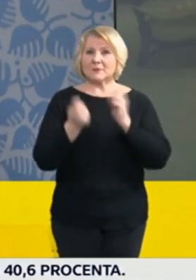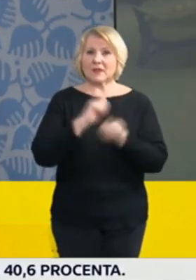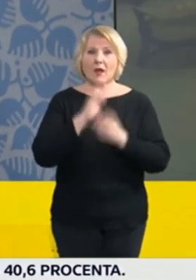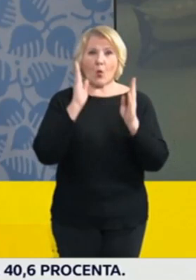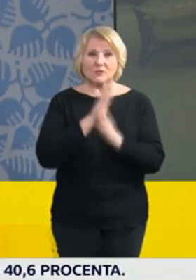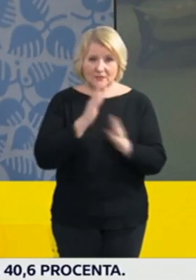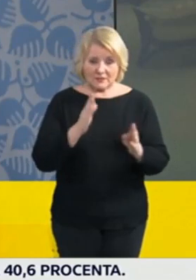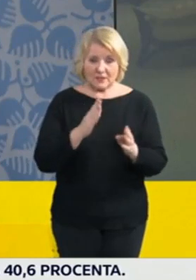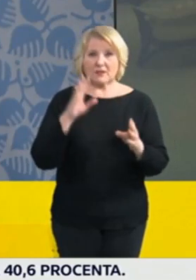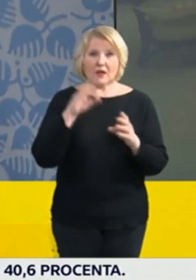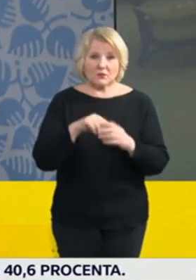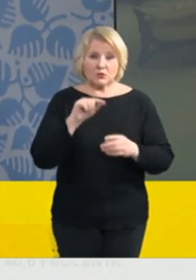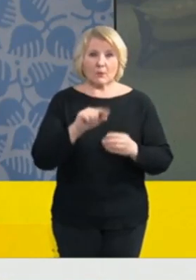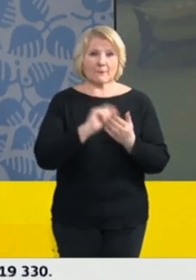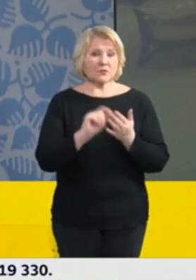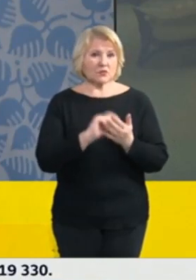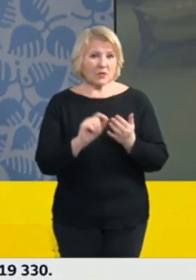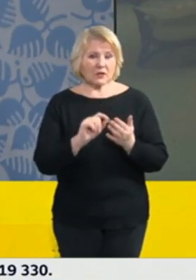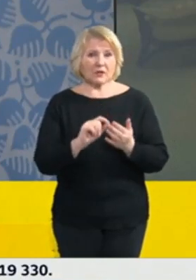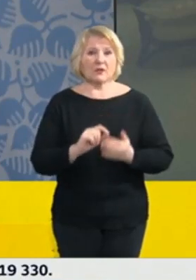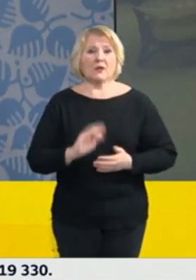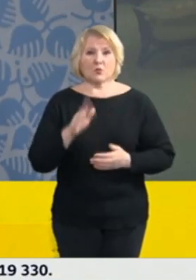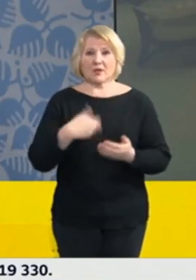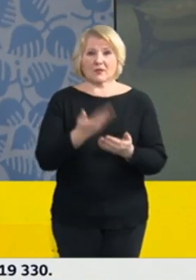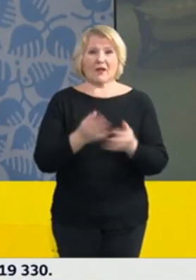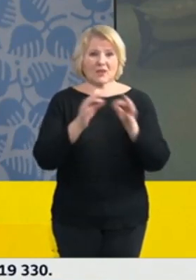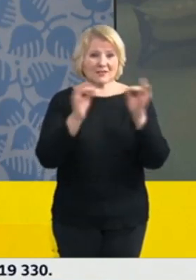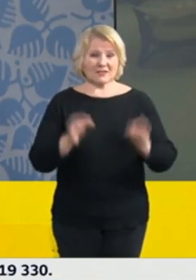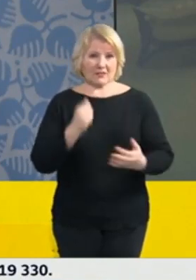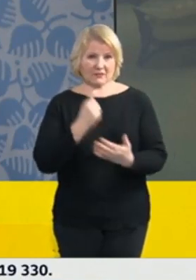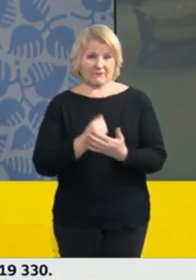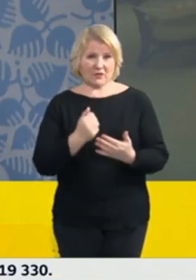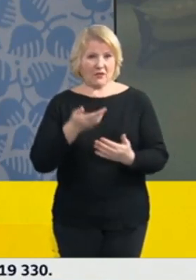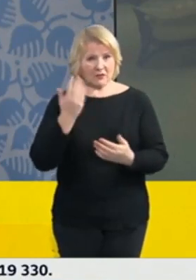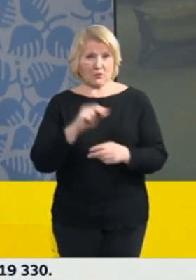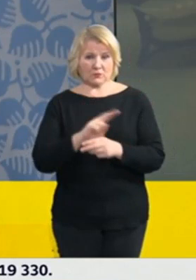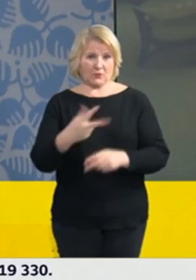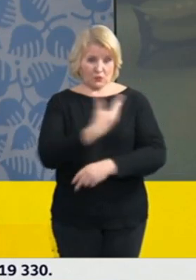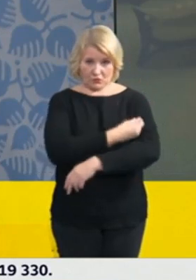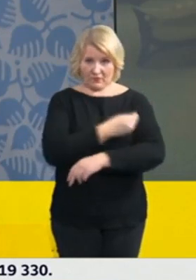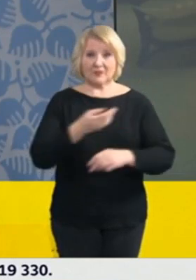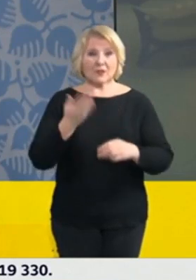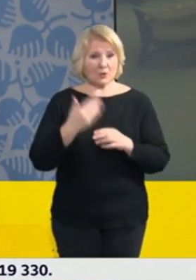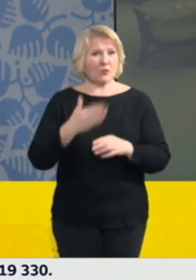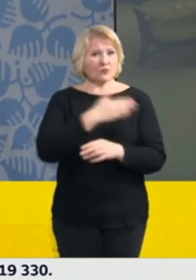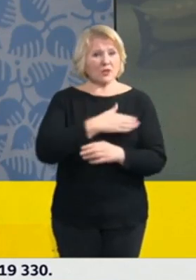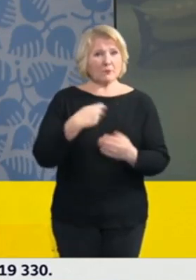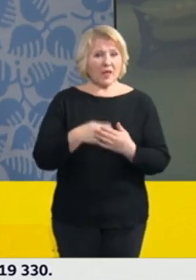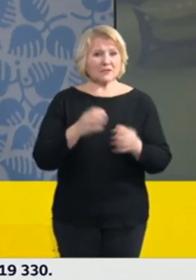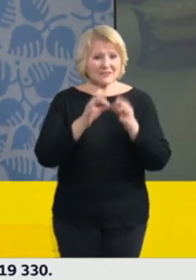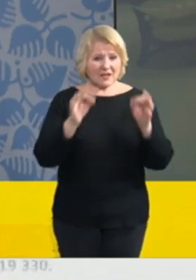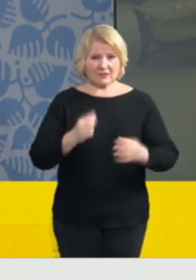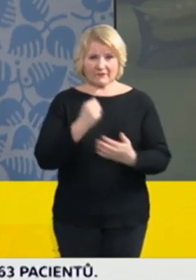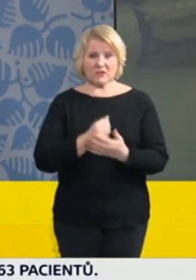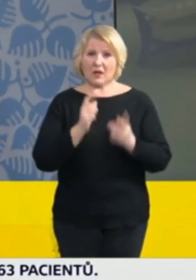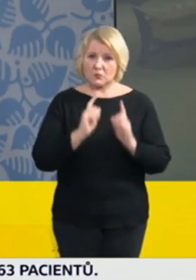vydávání certifikátu o očkování. Doposud platilo, že certifikát musel být vždy každému vytištěn